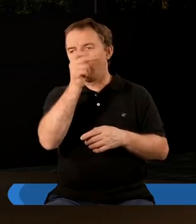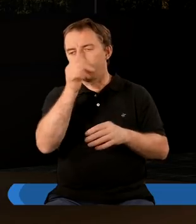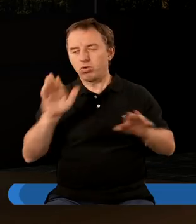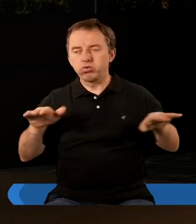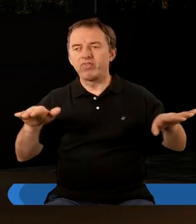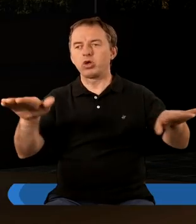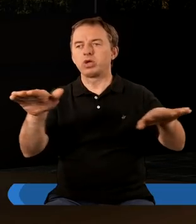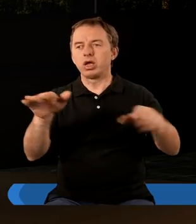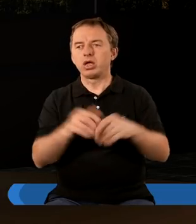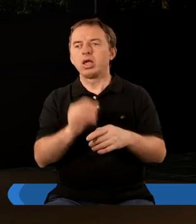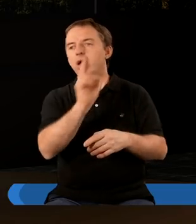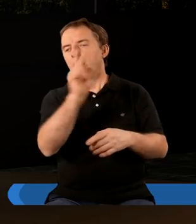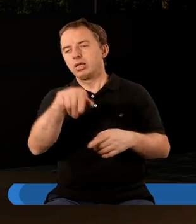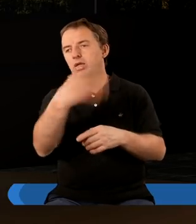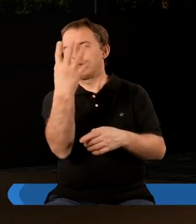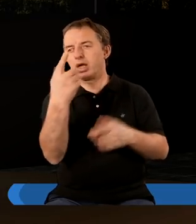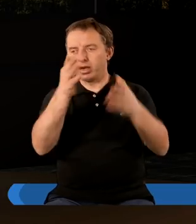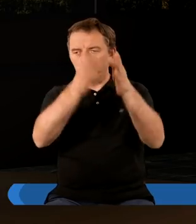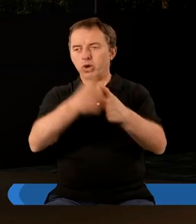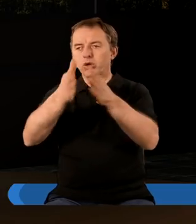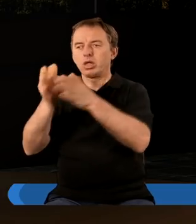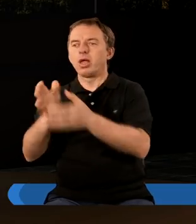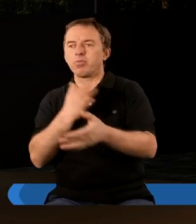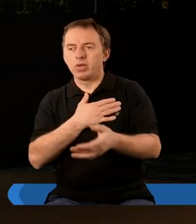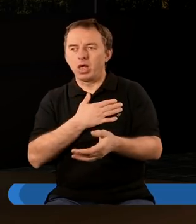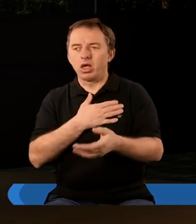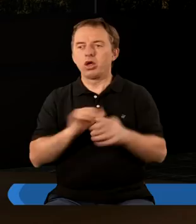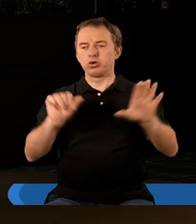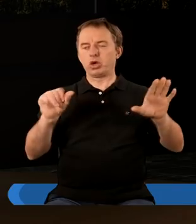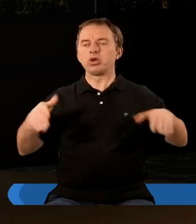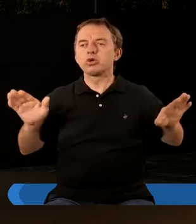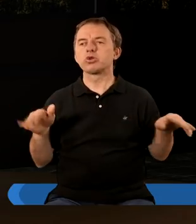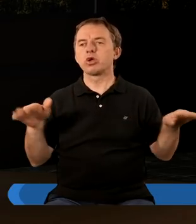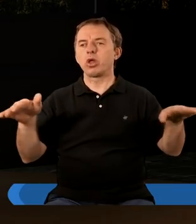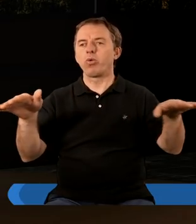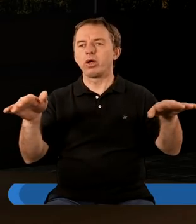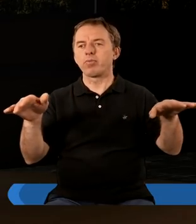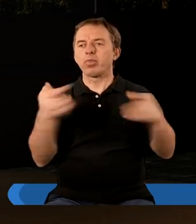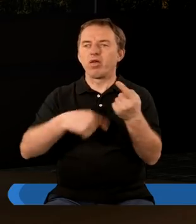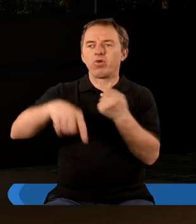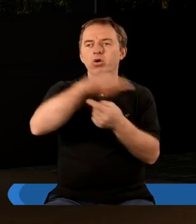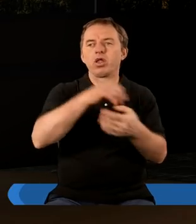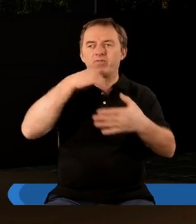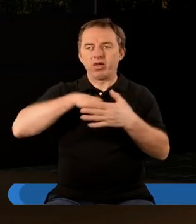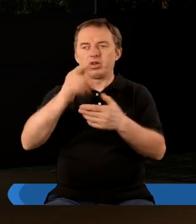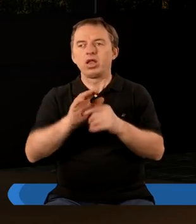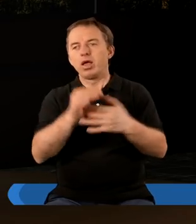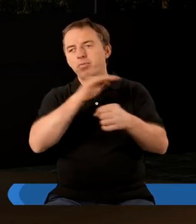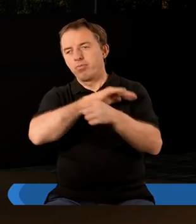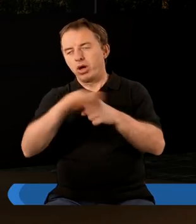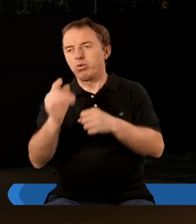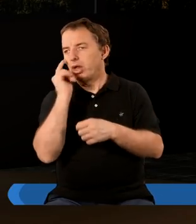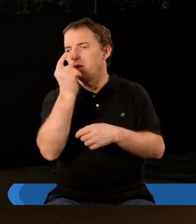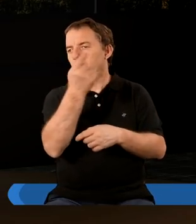orła w locie. A każda z tych czterech postaci miała po sześć skrzydeł, a wokoło i wewnątrz były